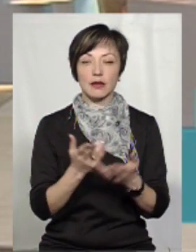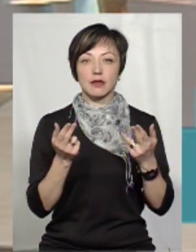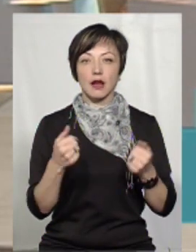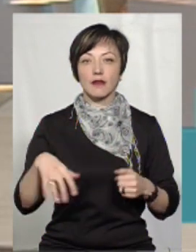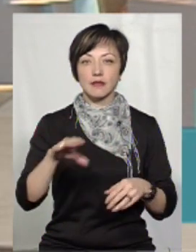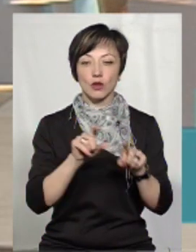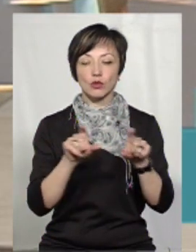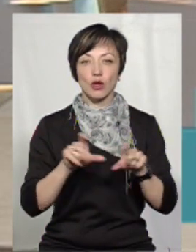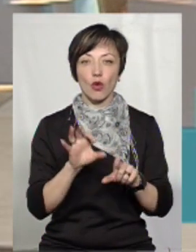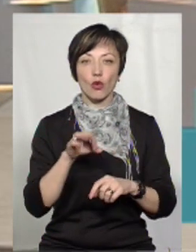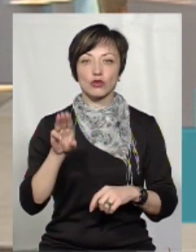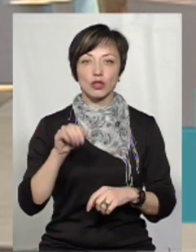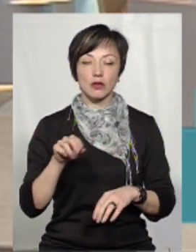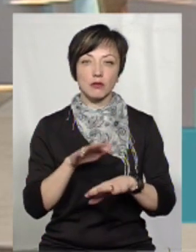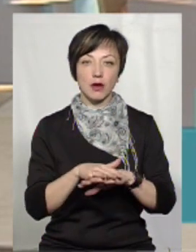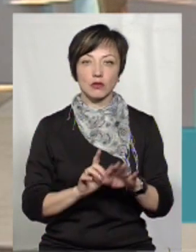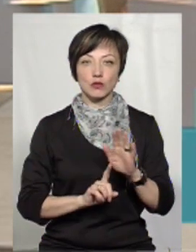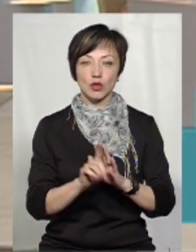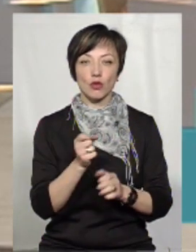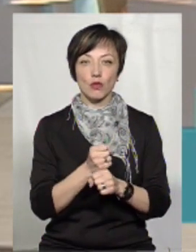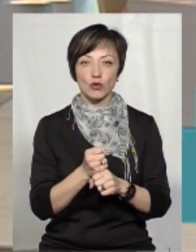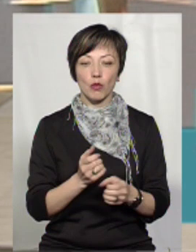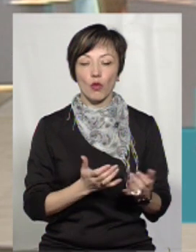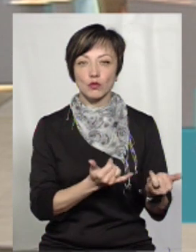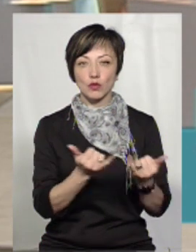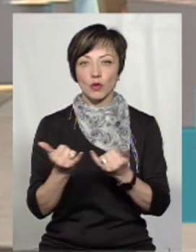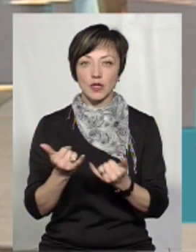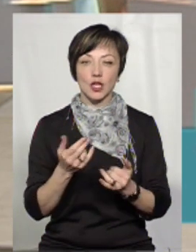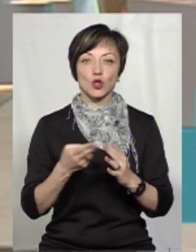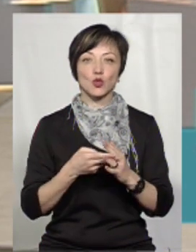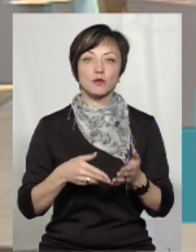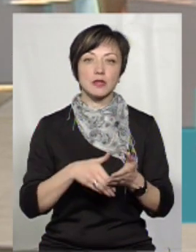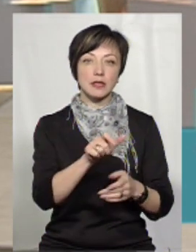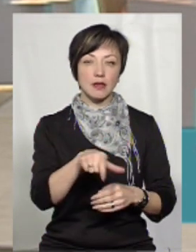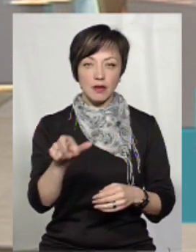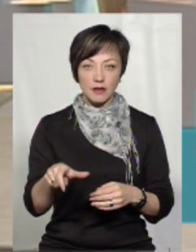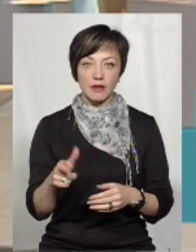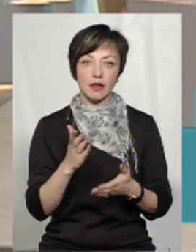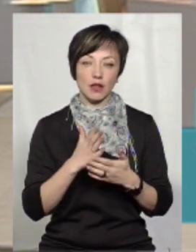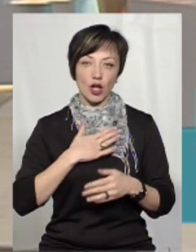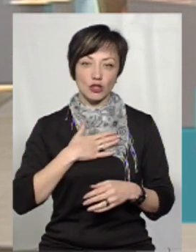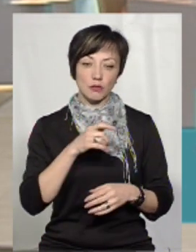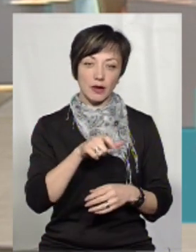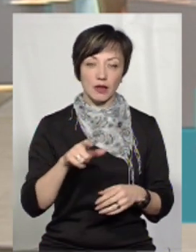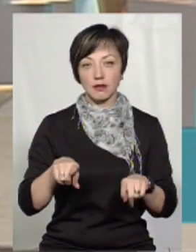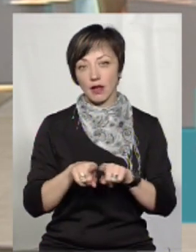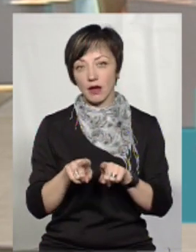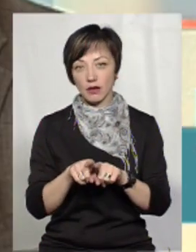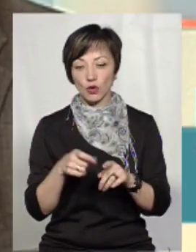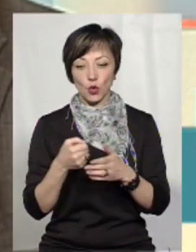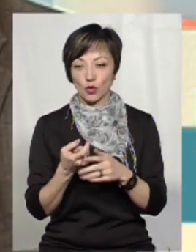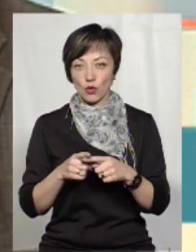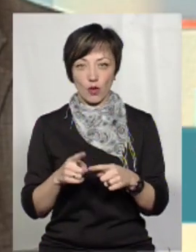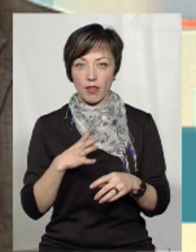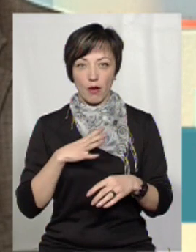сьогодні всі установи Ощадбанку в області розпочали роботу по обслуговуванню субсидіантів, які як є нашими клієнтами, так і до